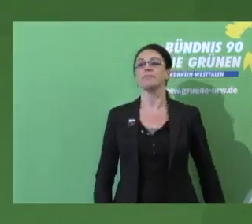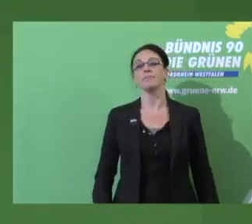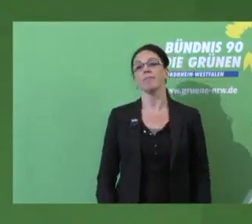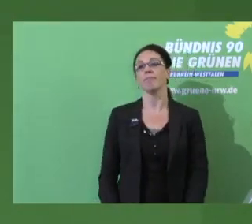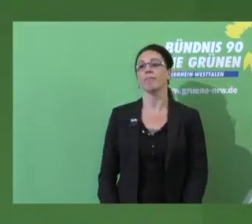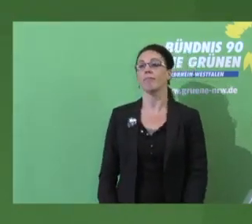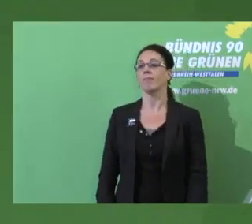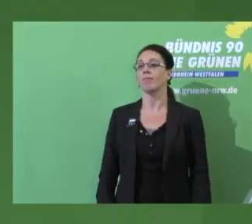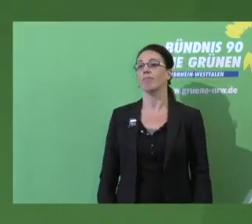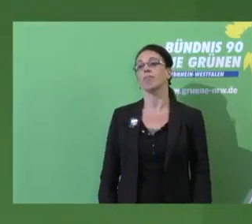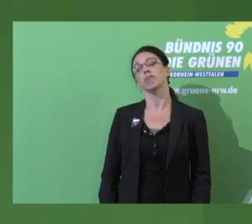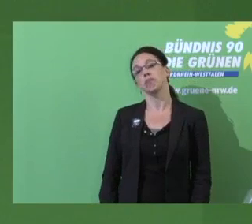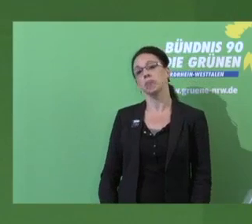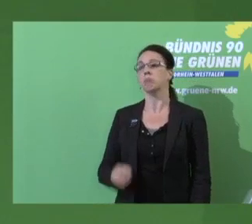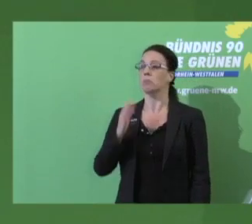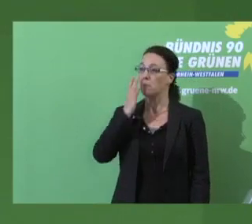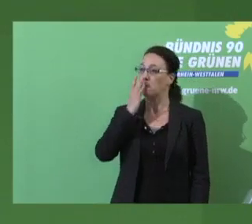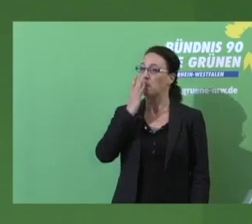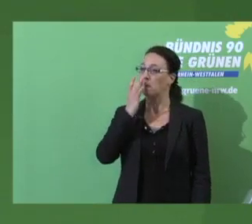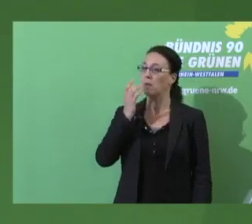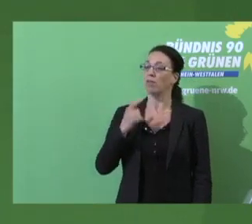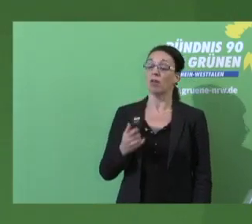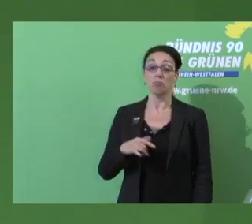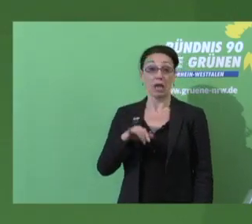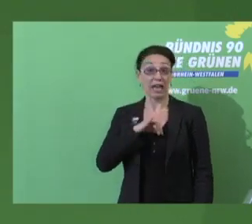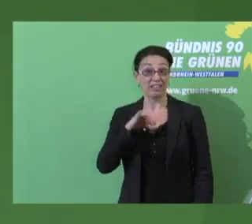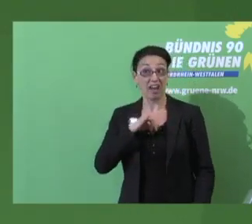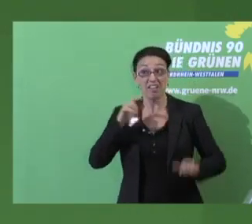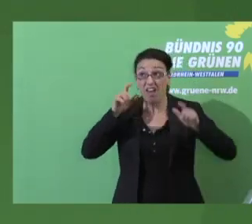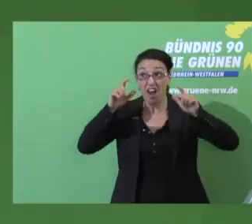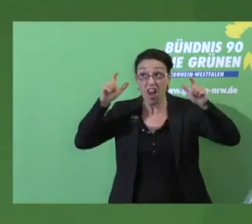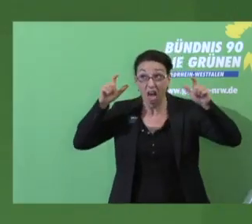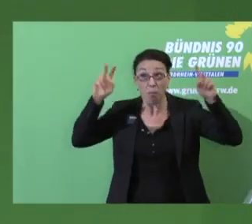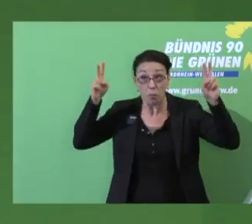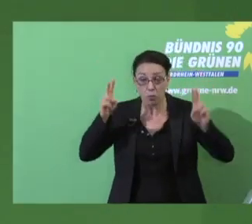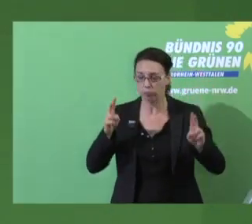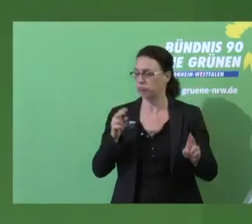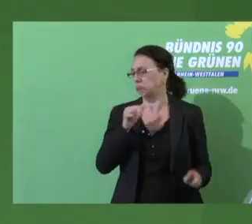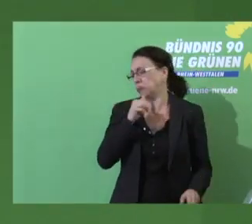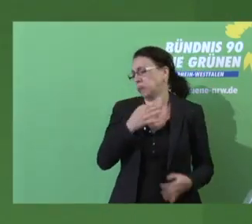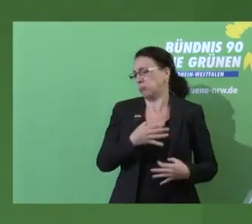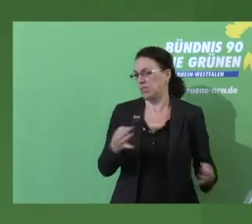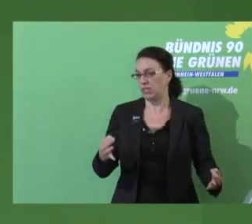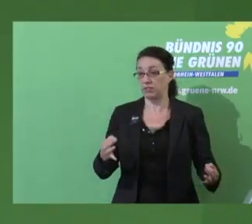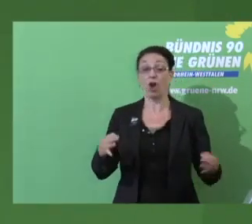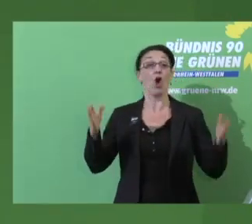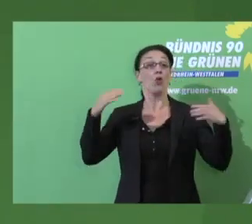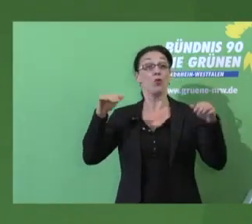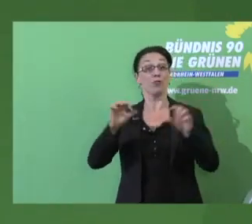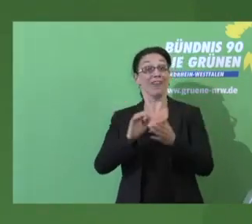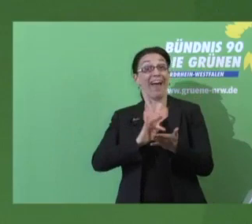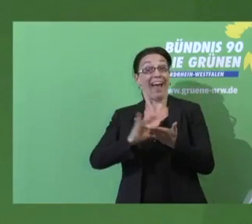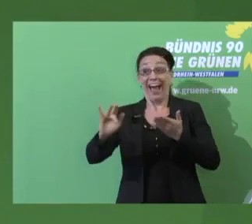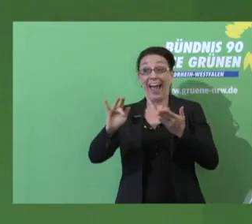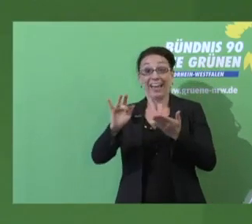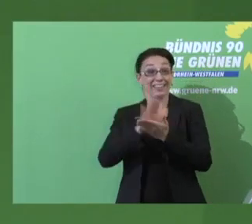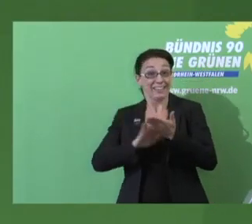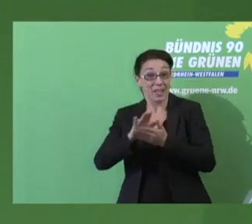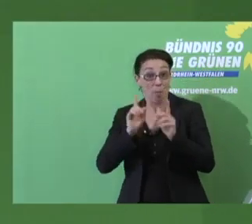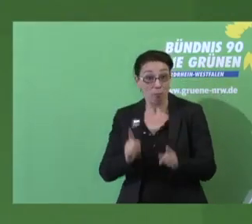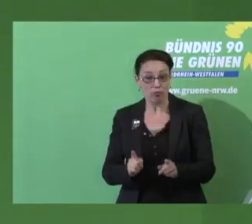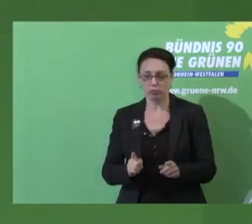Ansonsten, Interesse für Lärm? Nö. Interesse für Luftreinleihaltung, Luftschadstoffe? Nö. Der